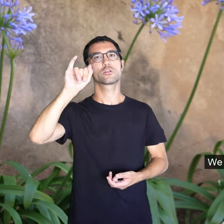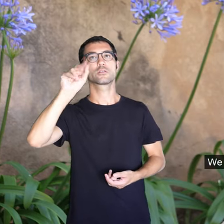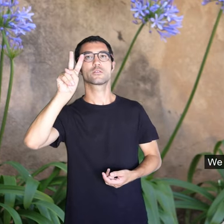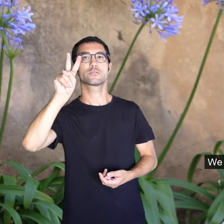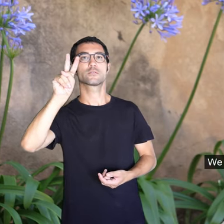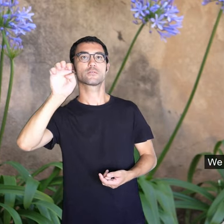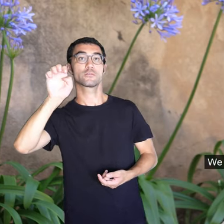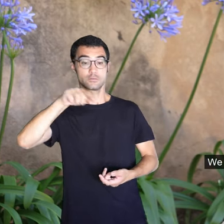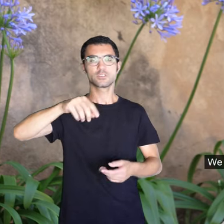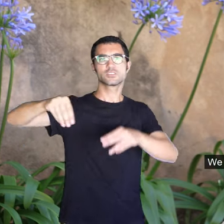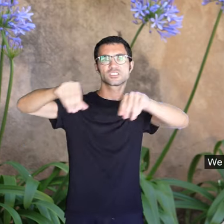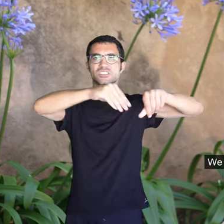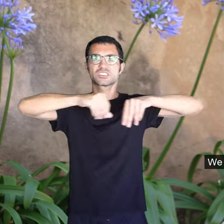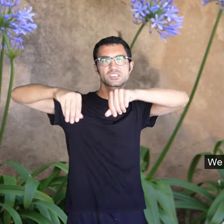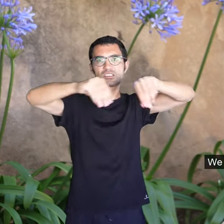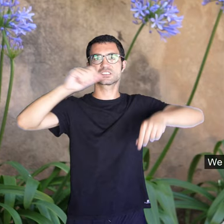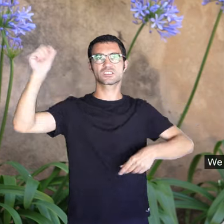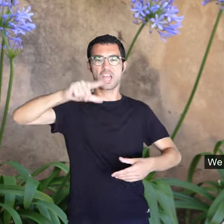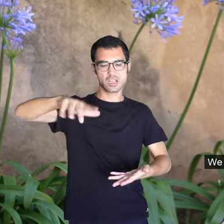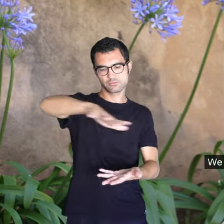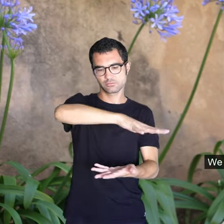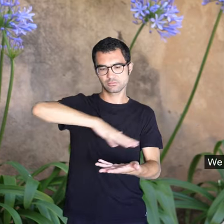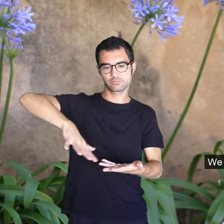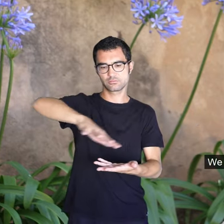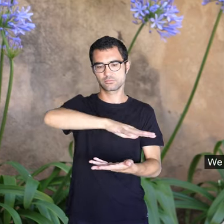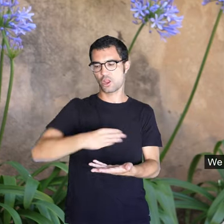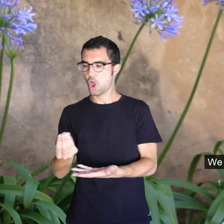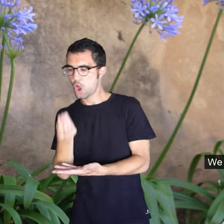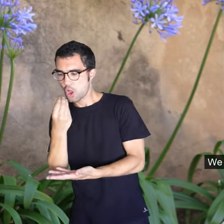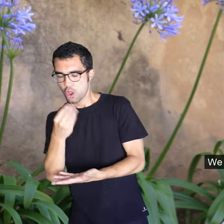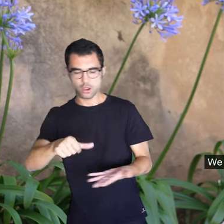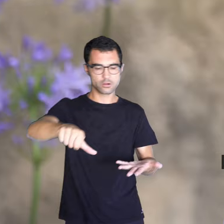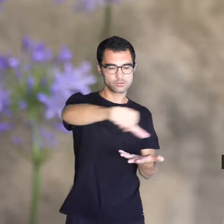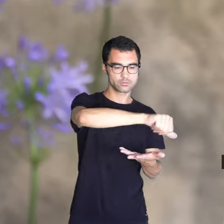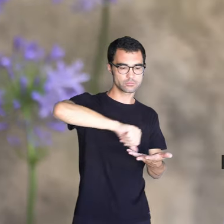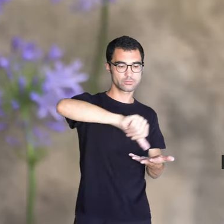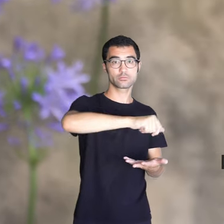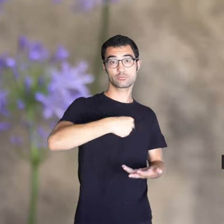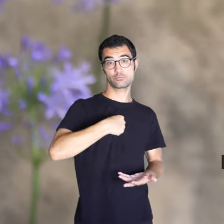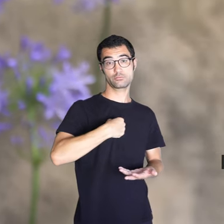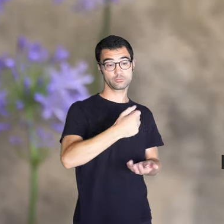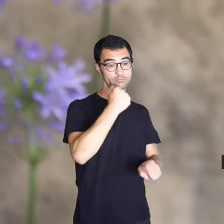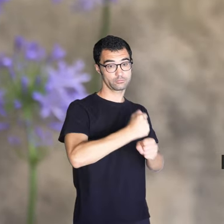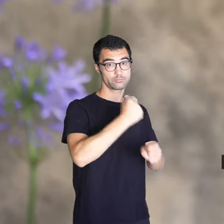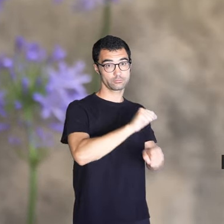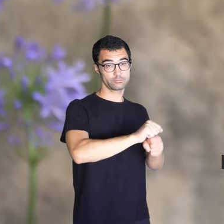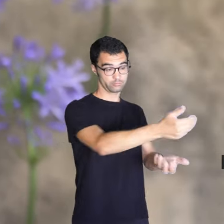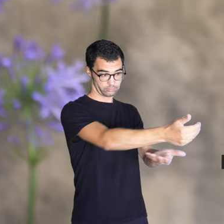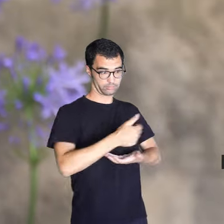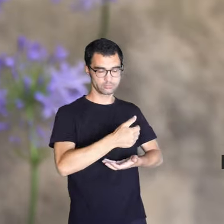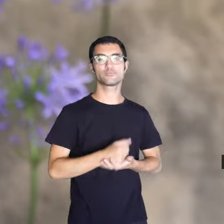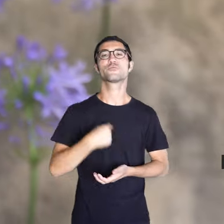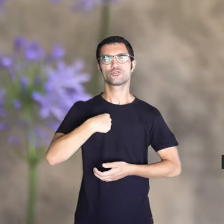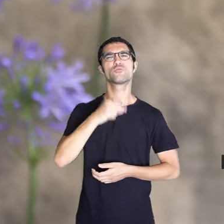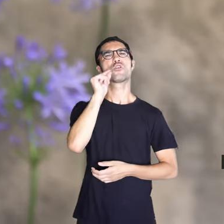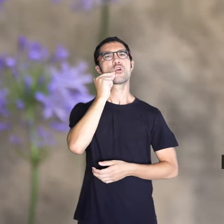per menjar olives i oli que nosaltres guanyàvem. Cuinto oliva, i vaig anar un parell